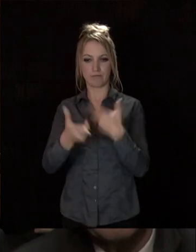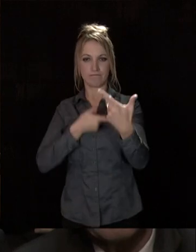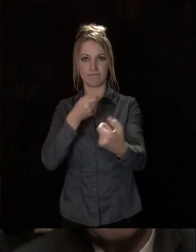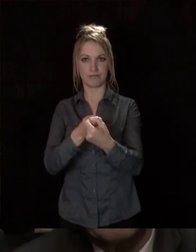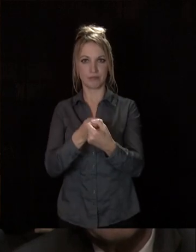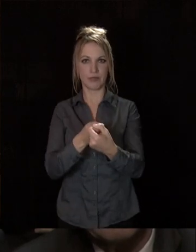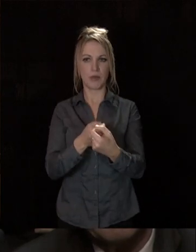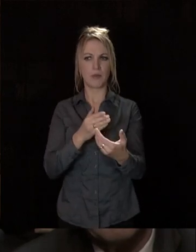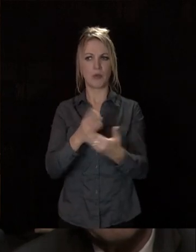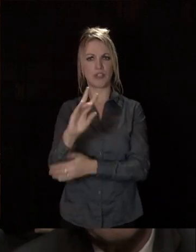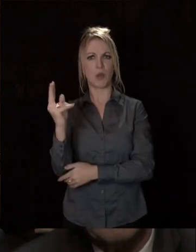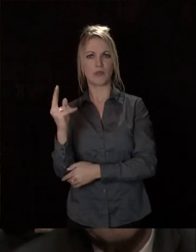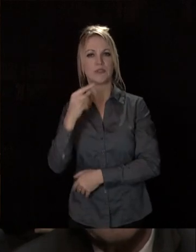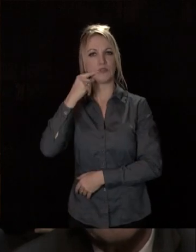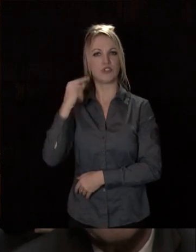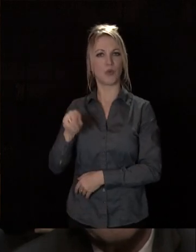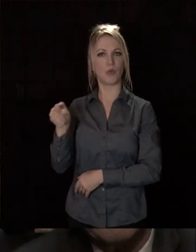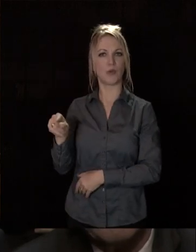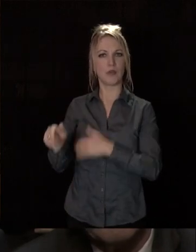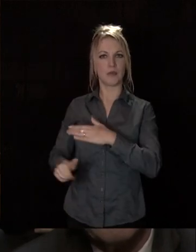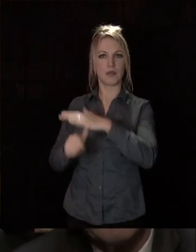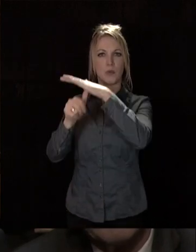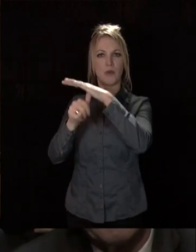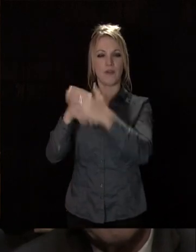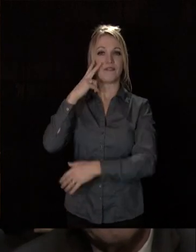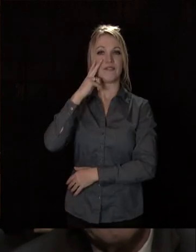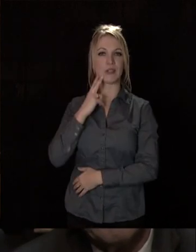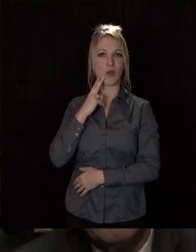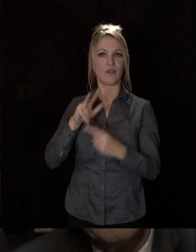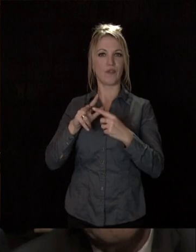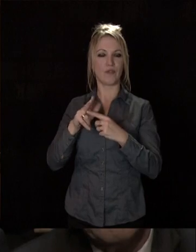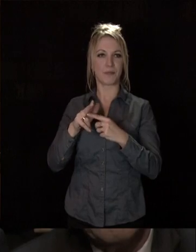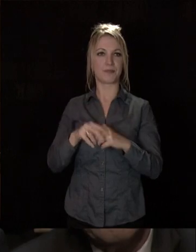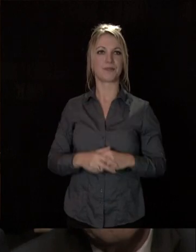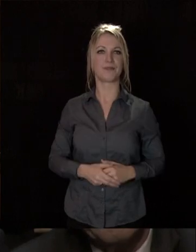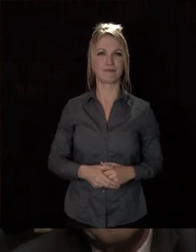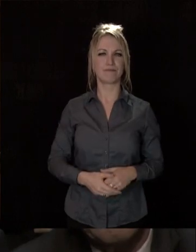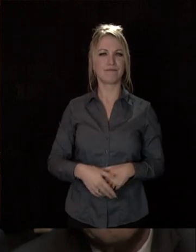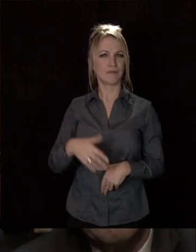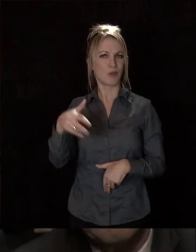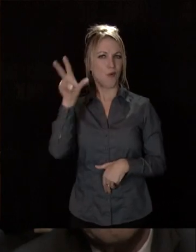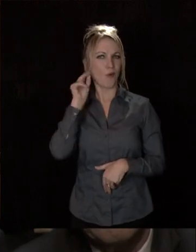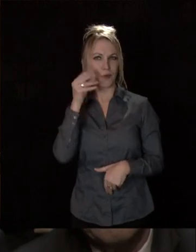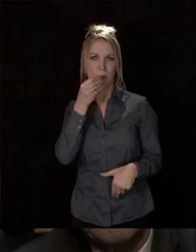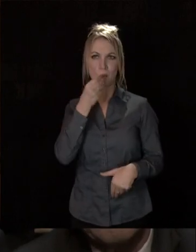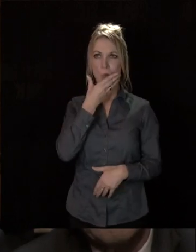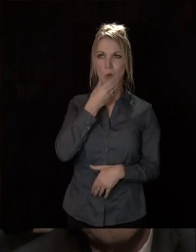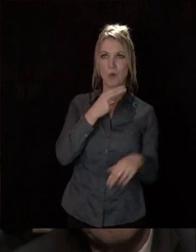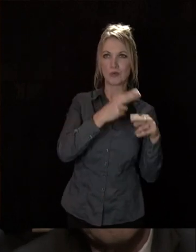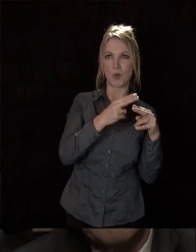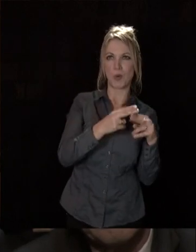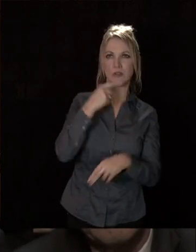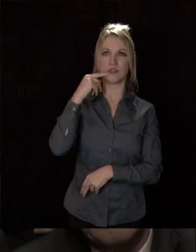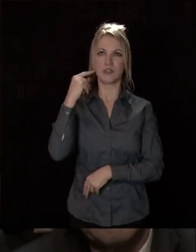autre de nos grands projets, Dijon, Métropole, Viticole. Vous l'entendez ? Ça sonne de manière agréable aux oreilles. Dijon,